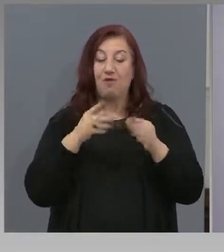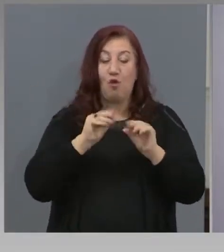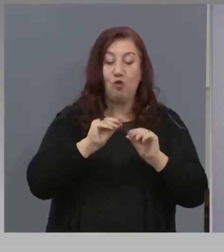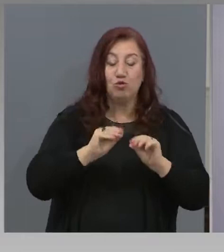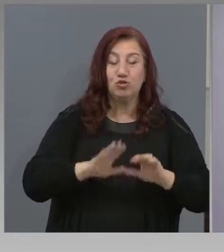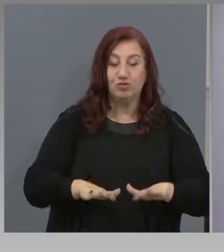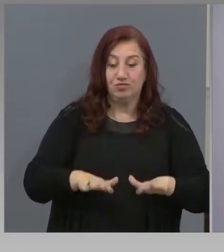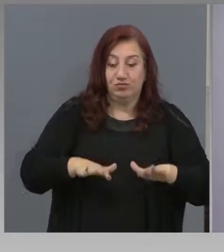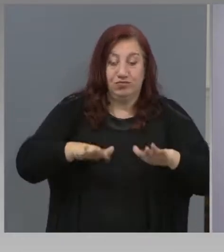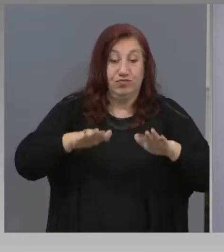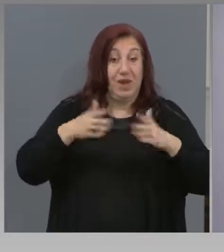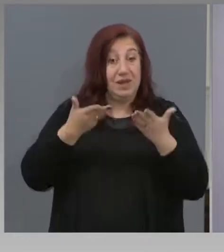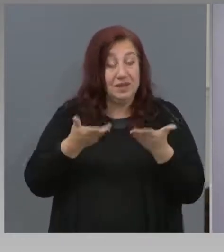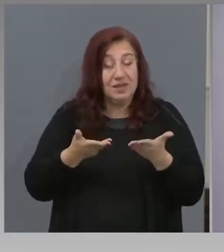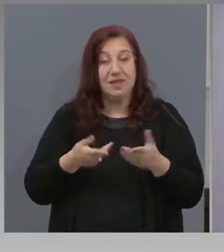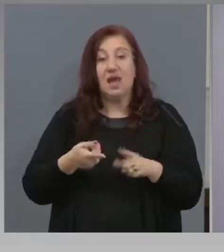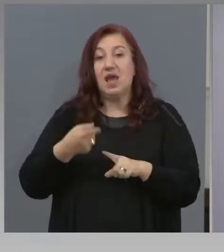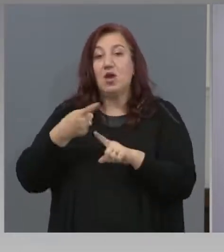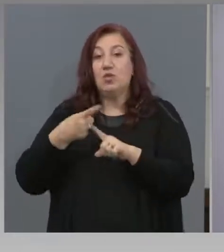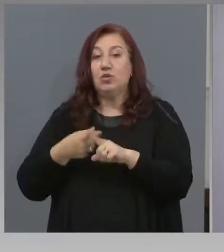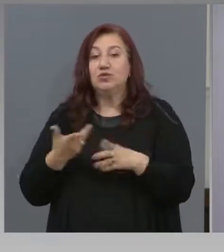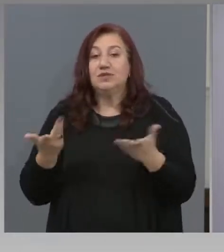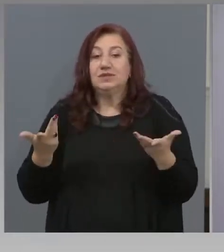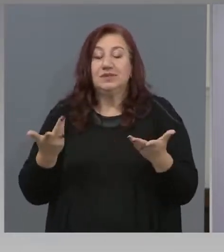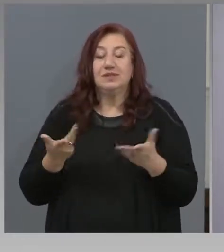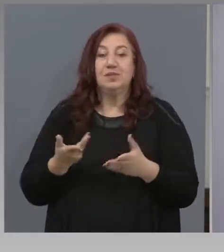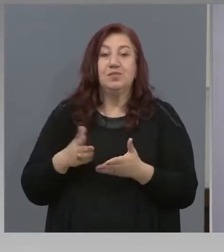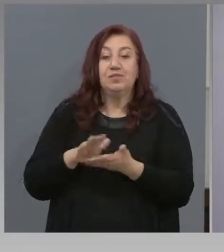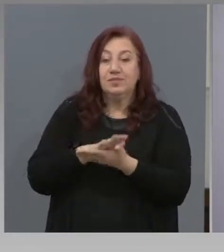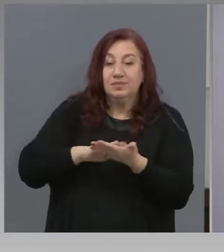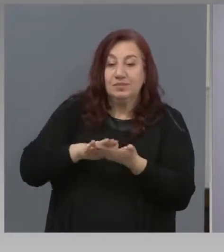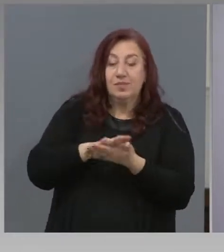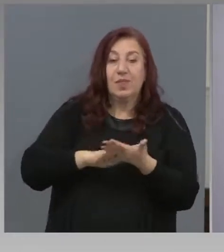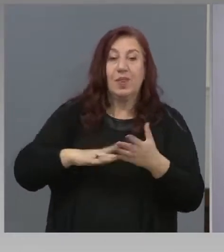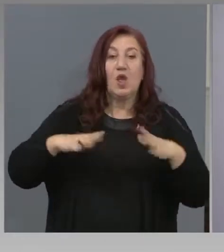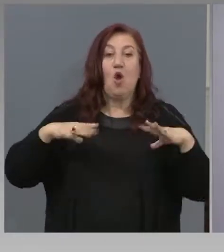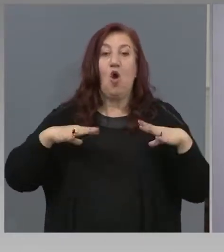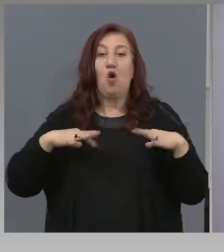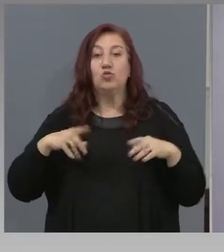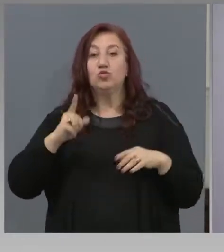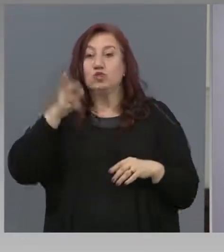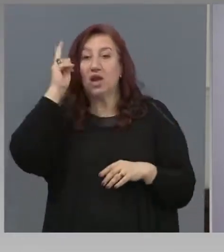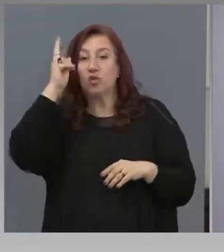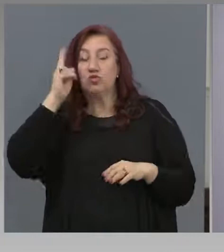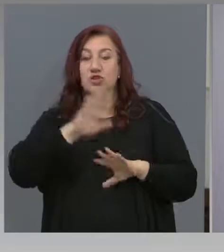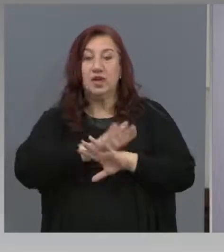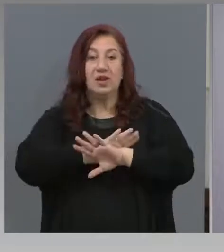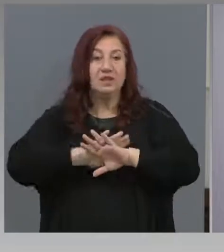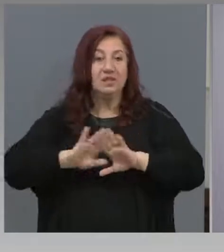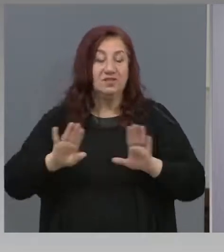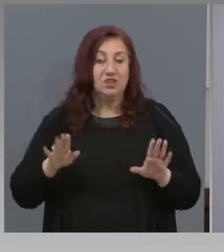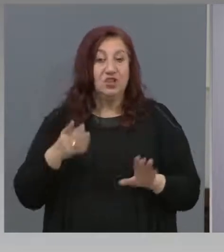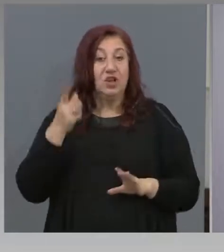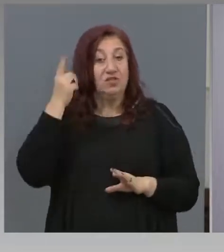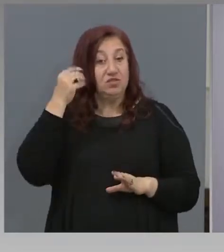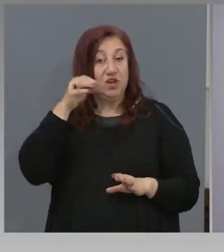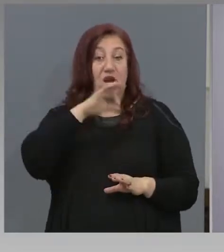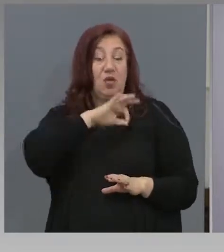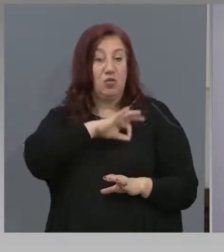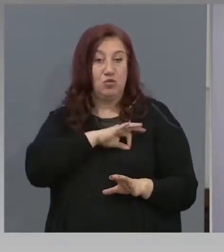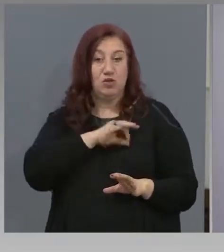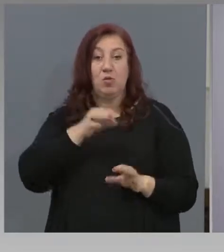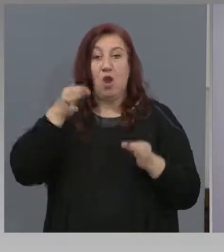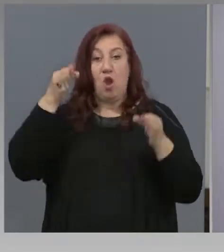и с изчерпването на отпуските на педагогическия и непедагогическия персонал. Получихме вчера официално